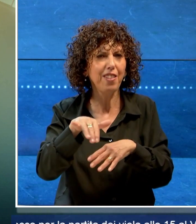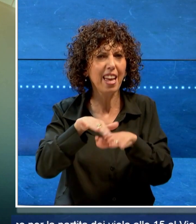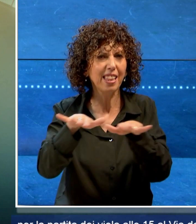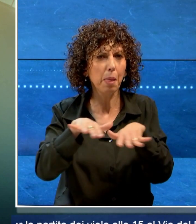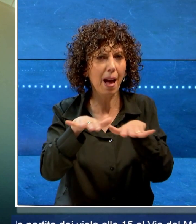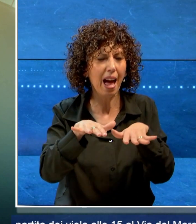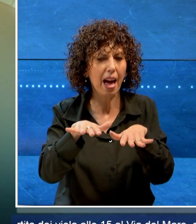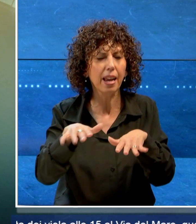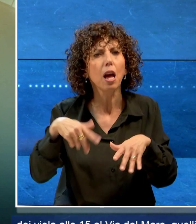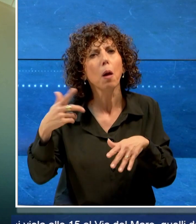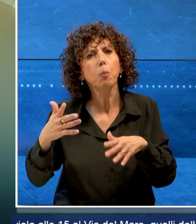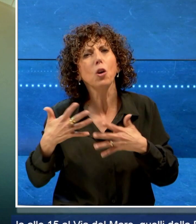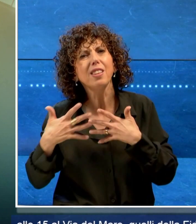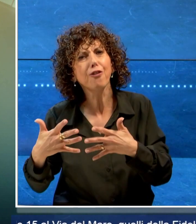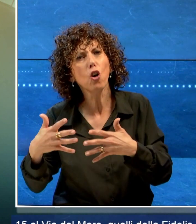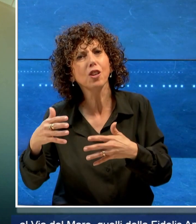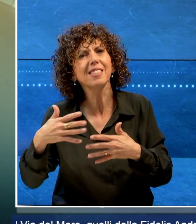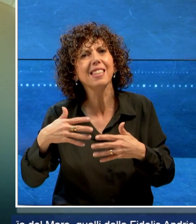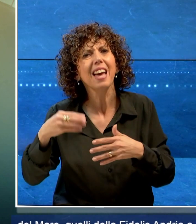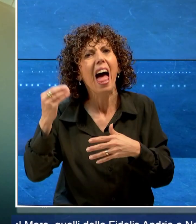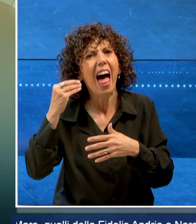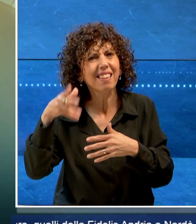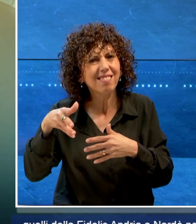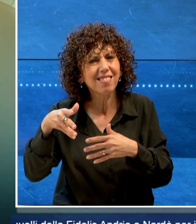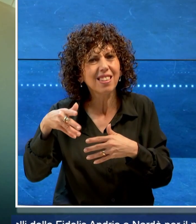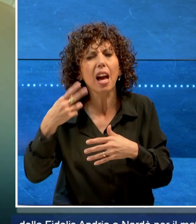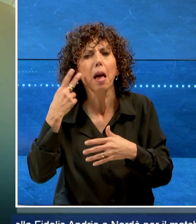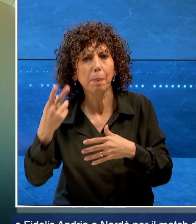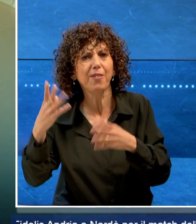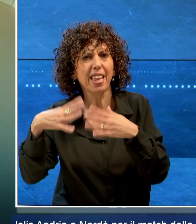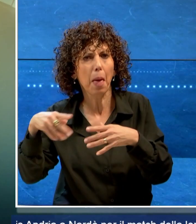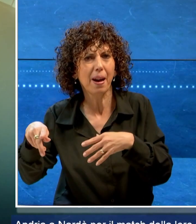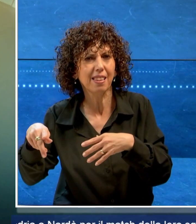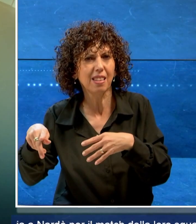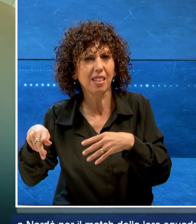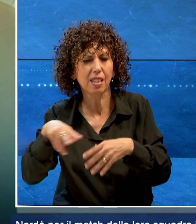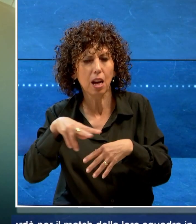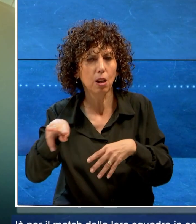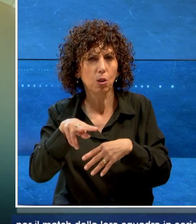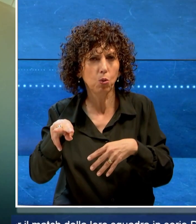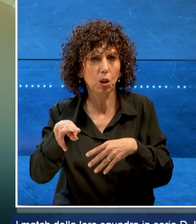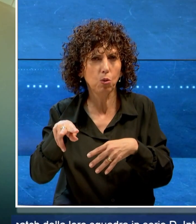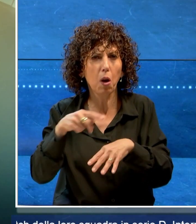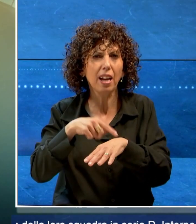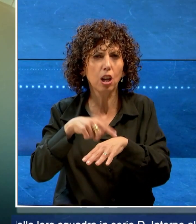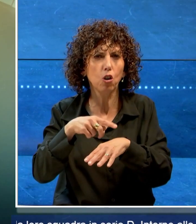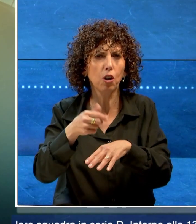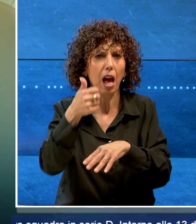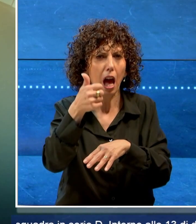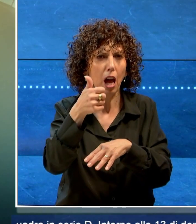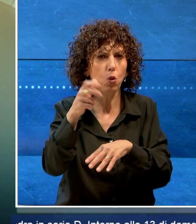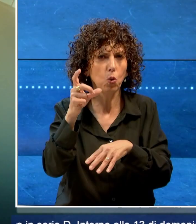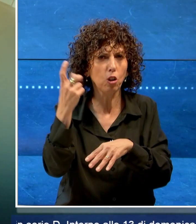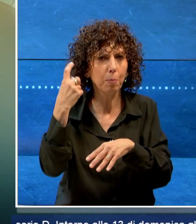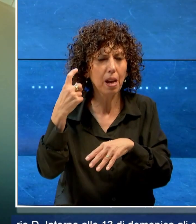quelli della Fidelisandria a Nardò per il match della loro squadra in serie D. Attorno alle 13 di domenica